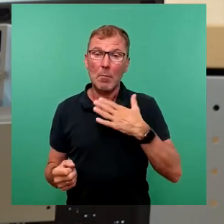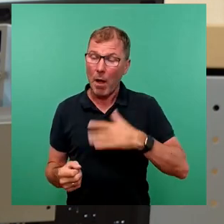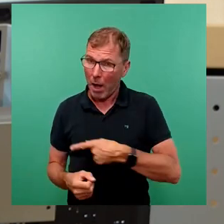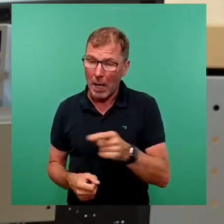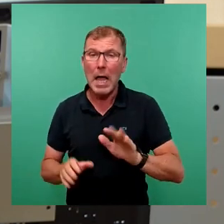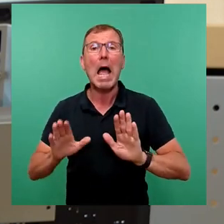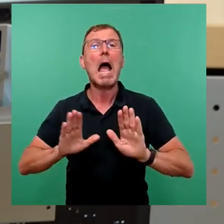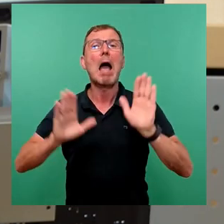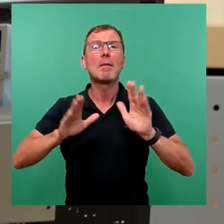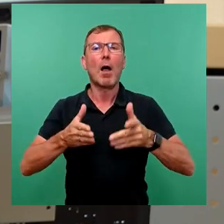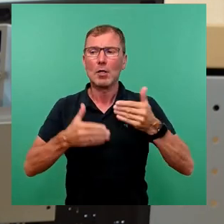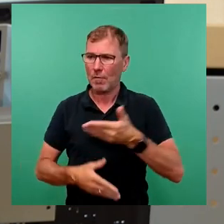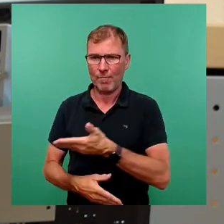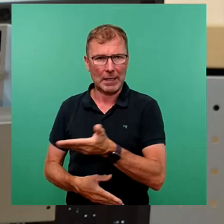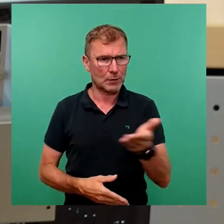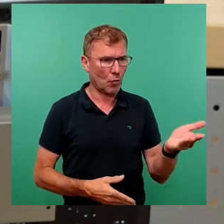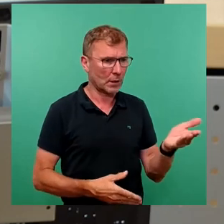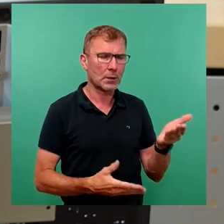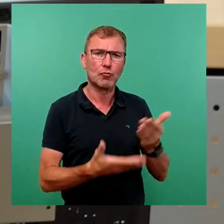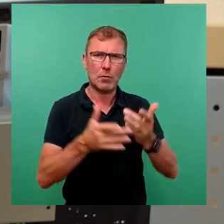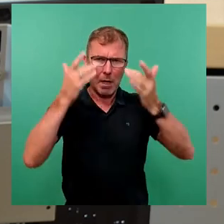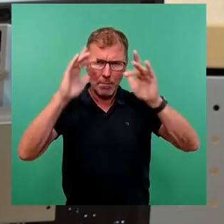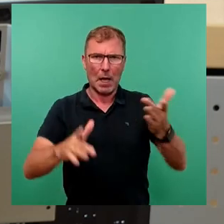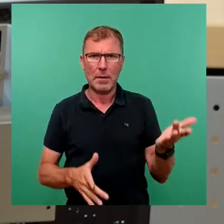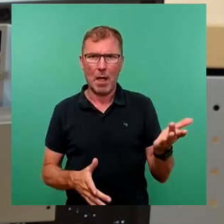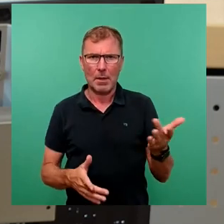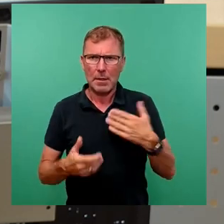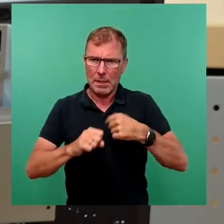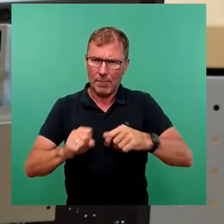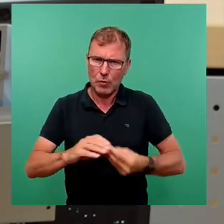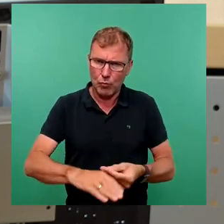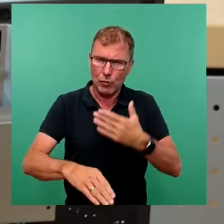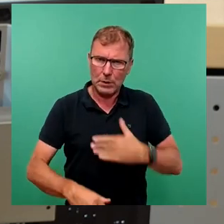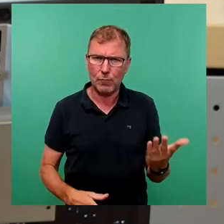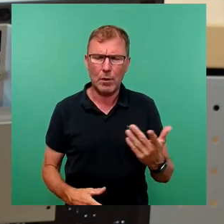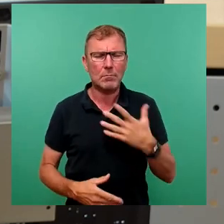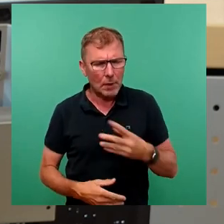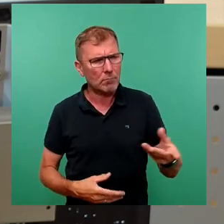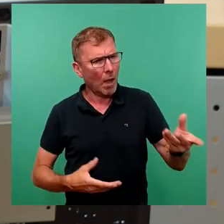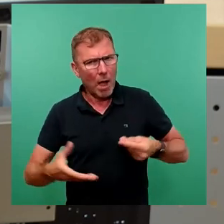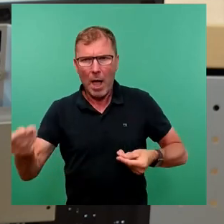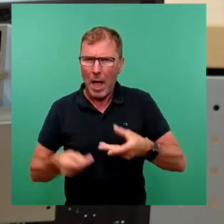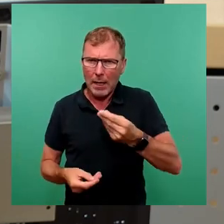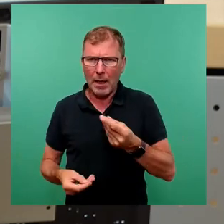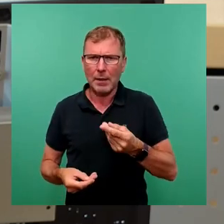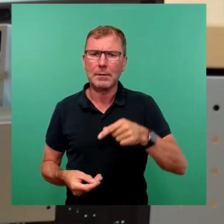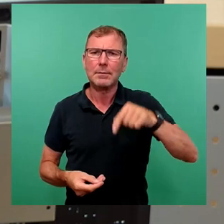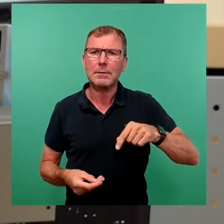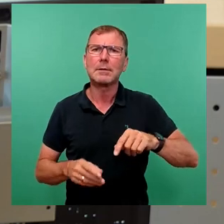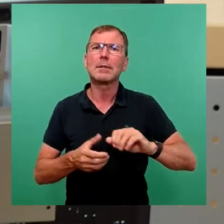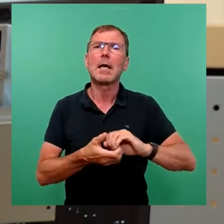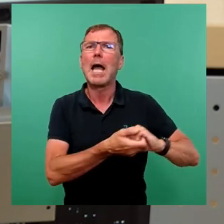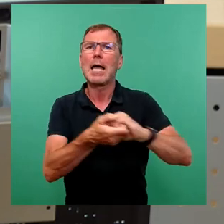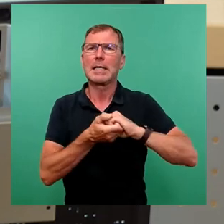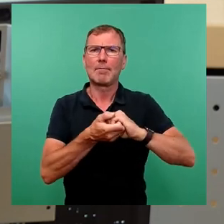Fraktionen, die sich hier ja schon dazu bekannt haben, dass sie diese Feste unterstützen wollen, gern einladen, daraus ein interfraktionelles Anliegen